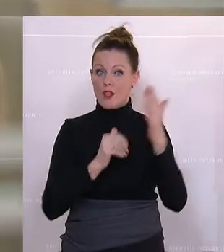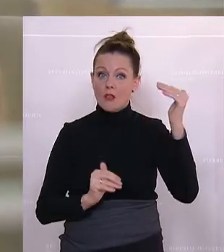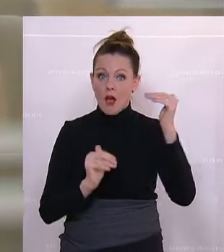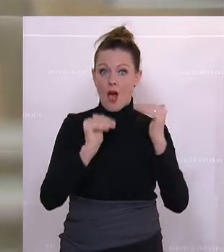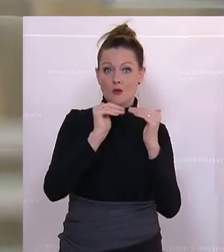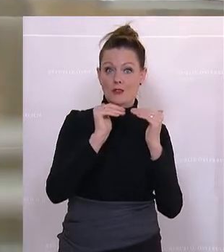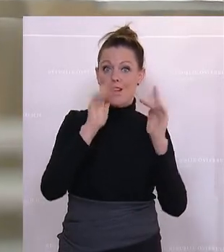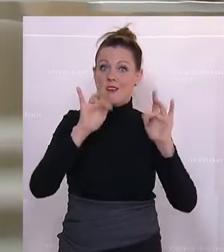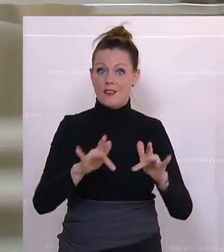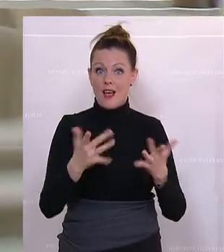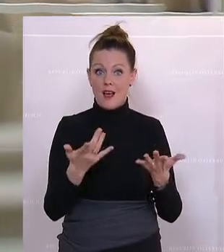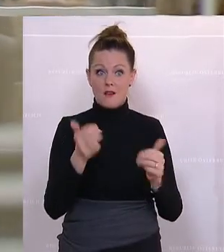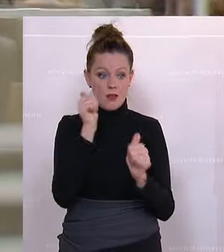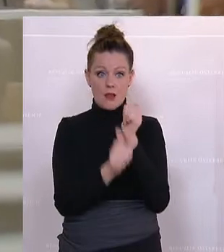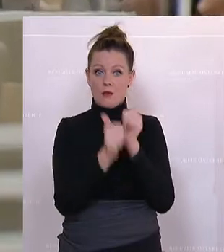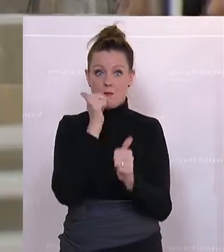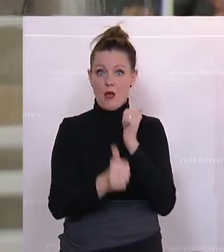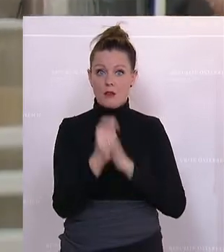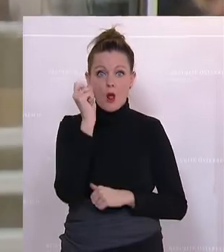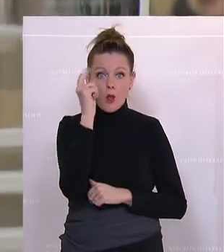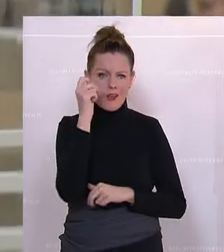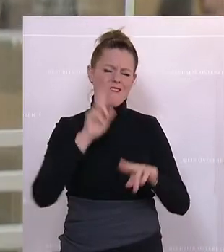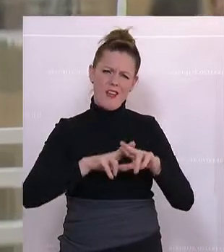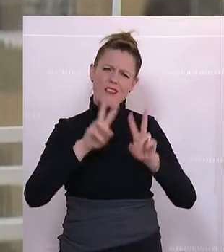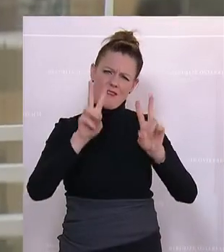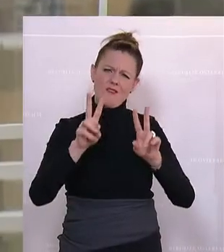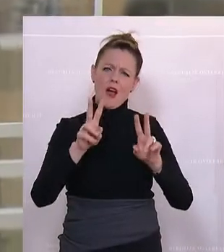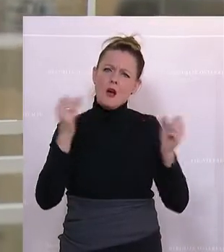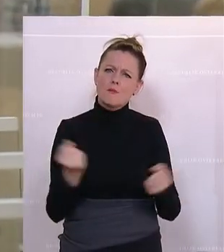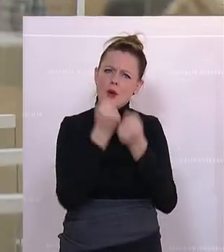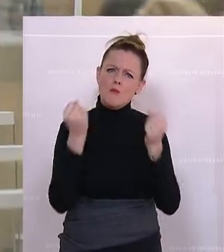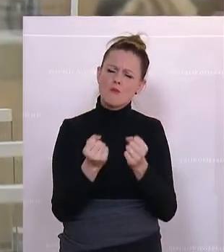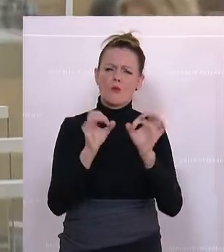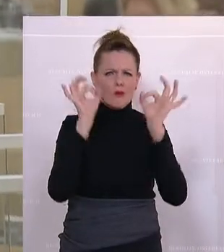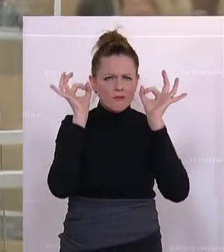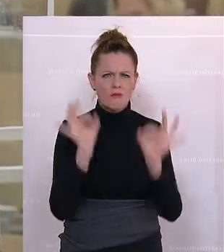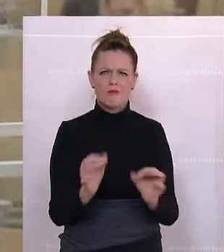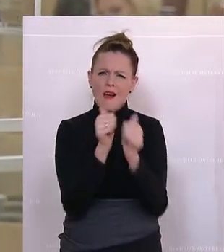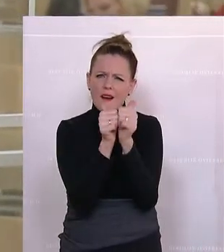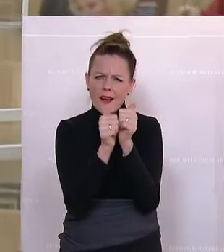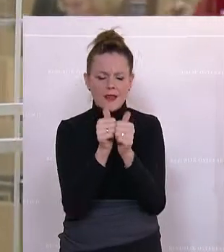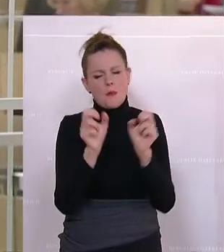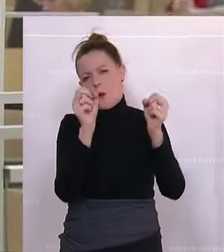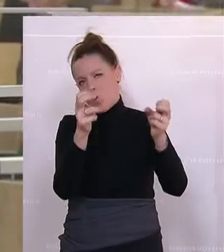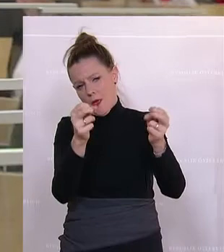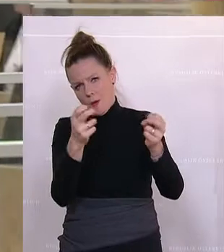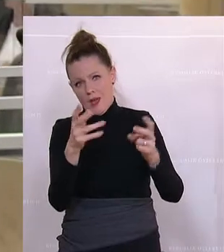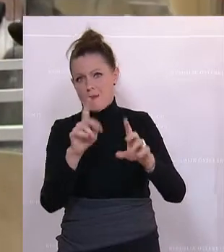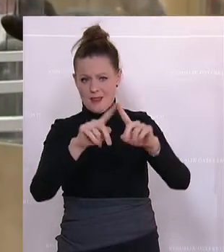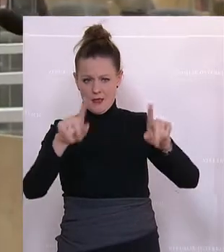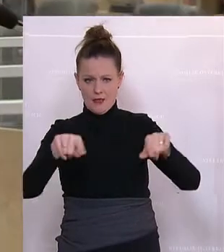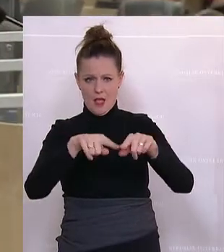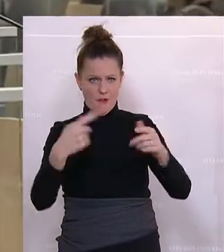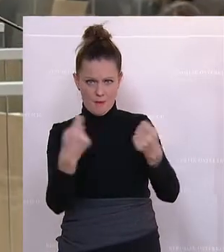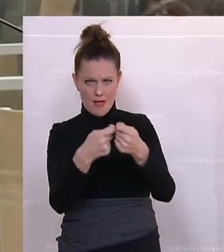-Bepreisung kommen. Das ist rein mathematisch logisch, wenn Sie sich die Mühe machen würden, echt nachzurechnen. Aber das passt ja dann nur auf die Tafel. Also,